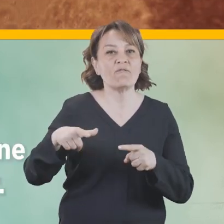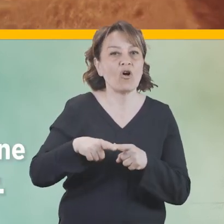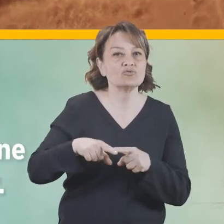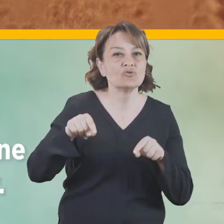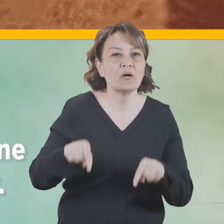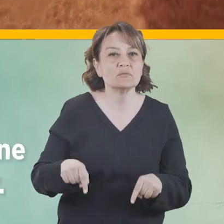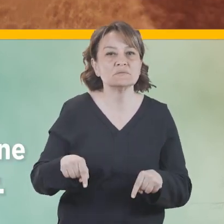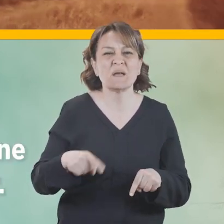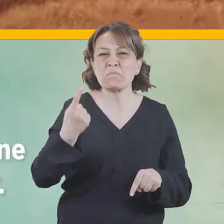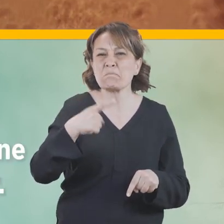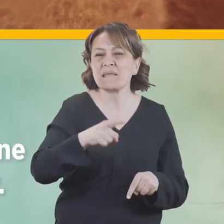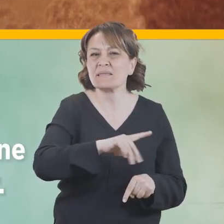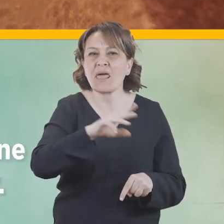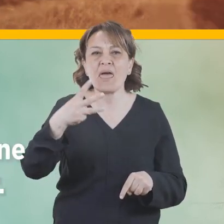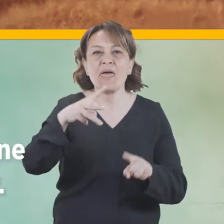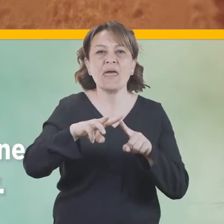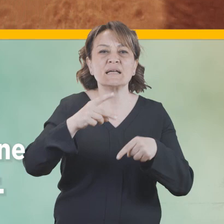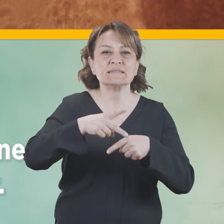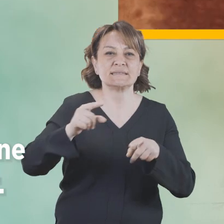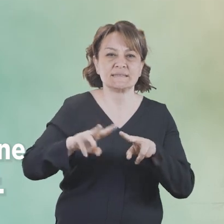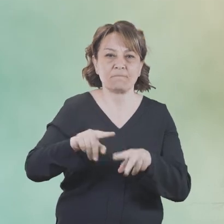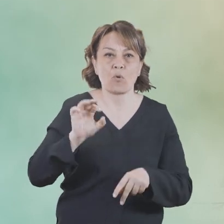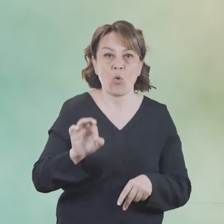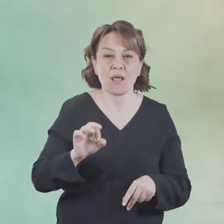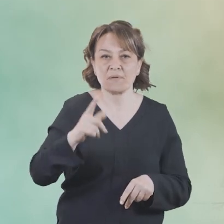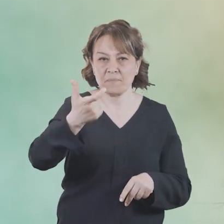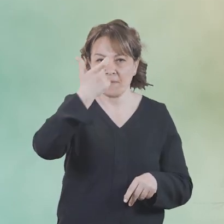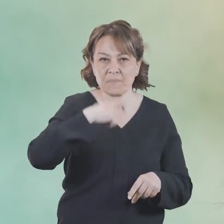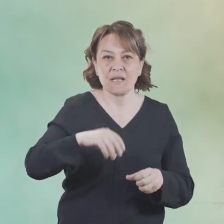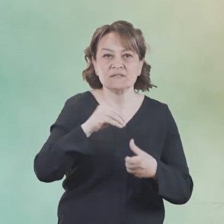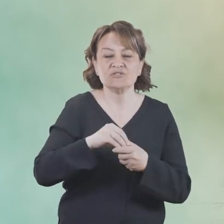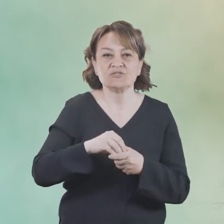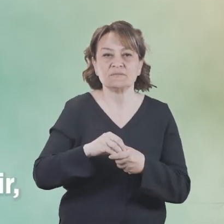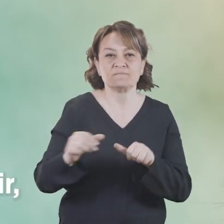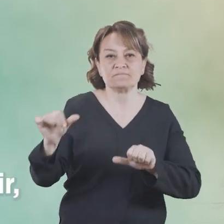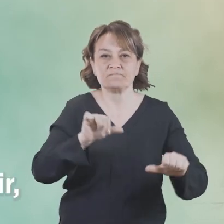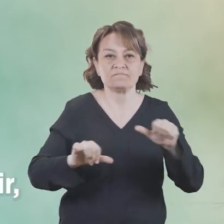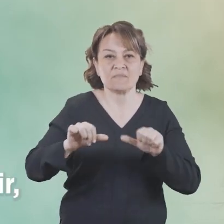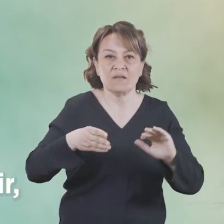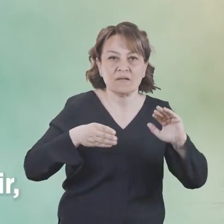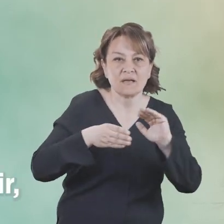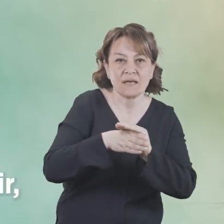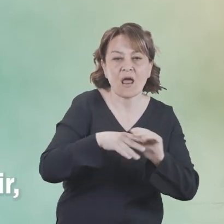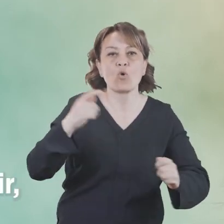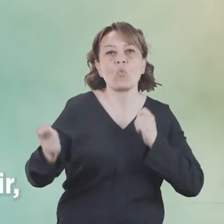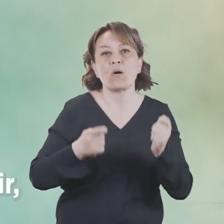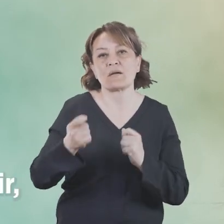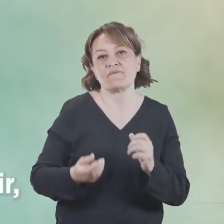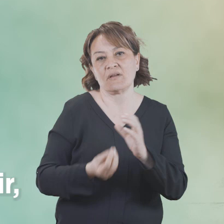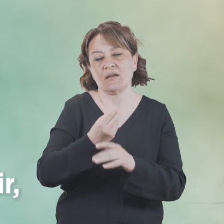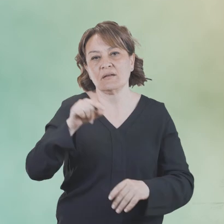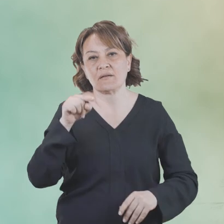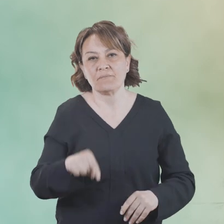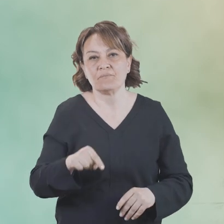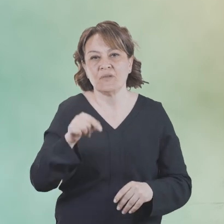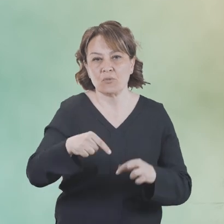fonksiyonlarını yerine getirebilmek için binlerce tür enzim içerir. Enzim biyolojik bir katalüzördür. Yani reaksiyona girer, görevini yerine